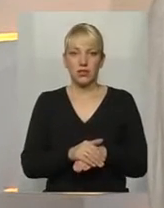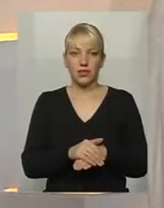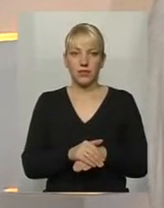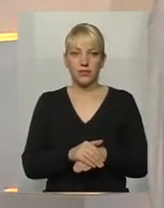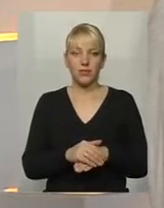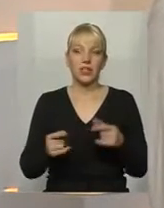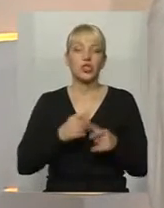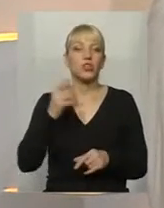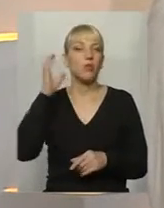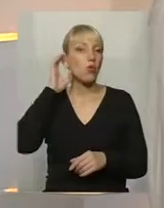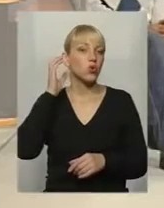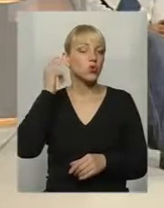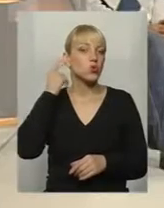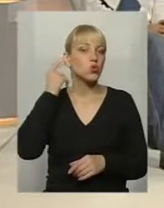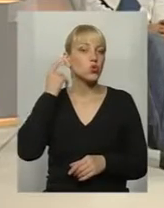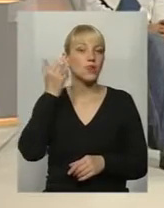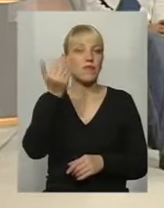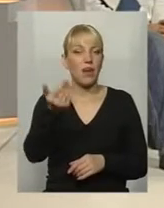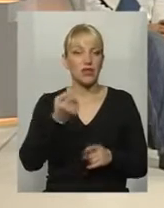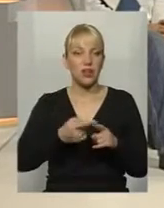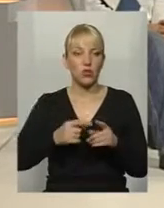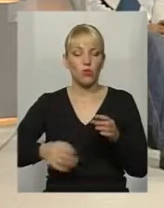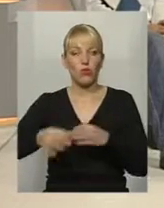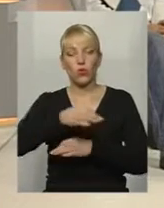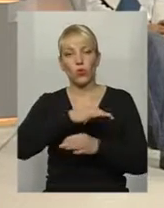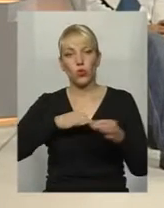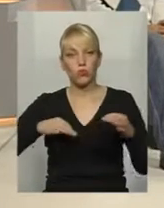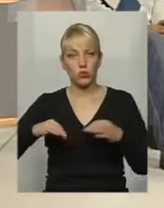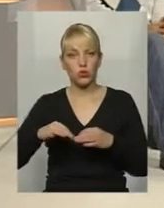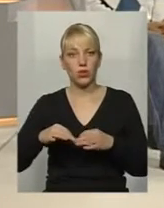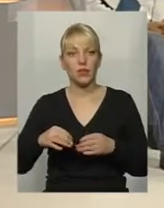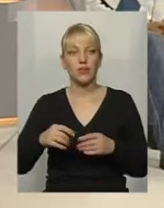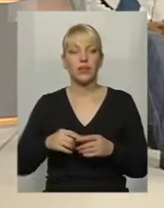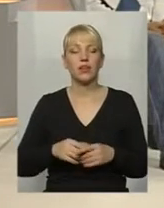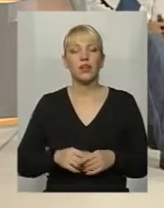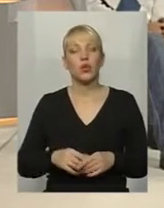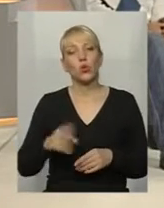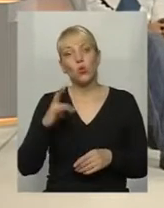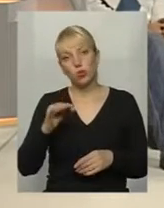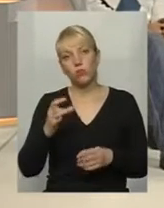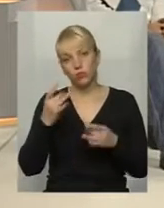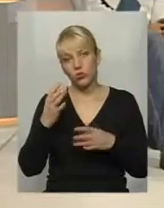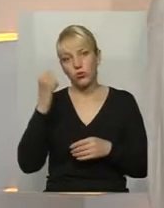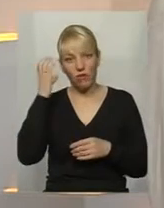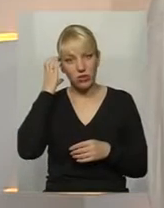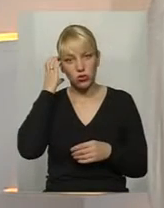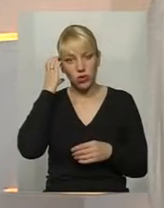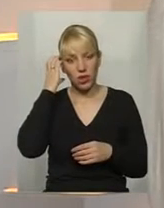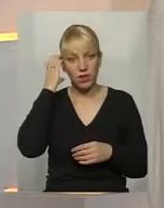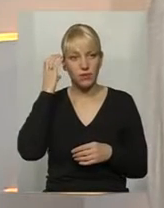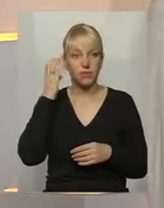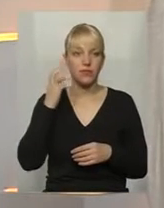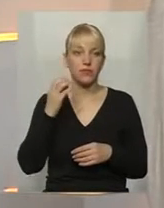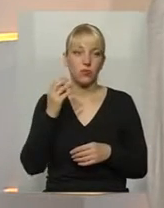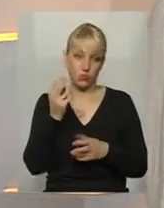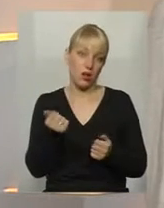чи почули вас на тому круглому столі? Ну, хоча б вислухали. Вислухали? Так,